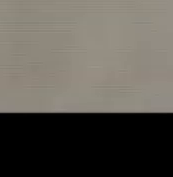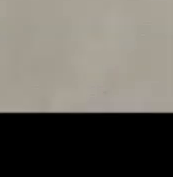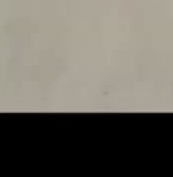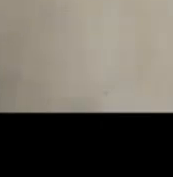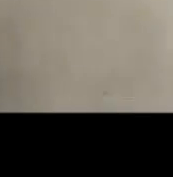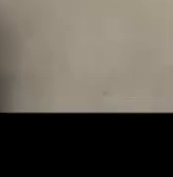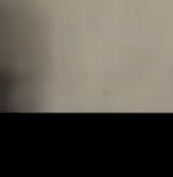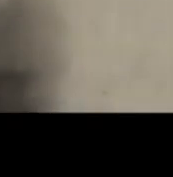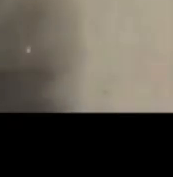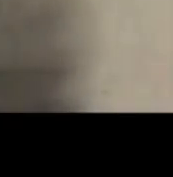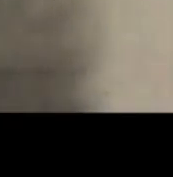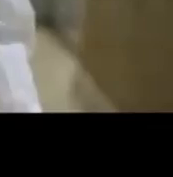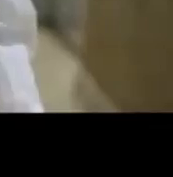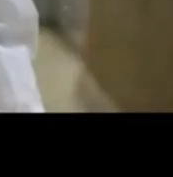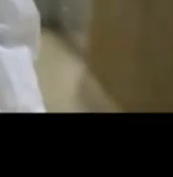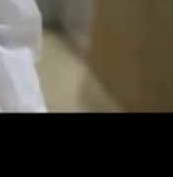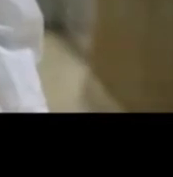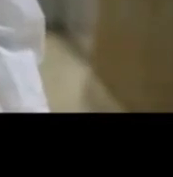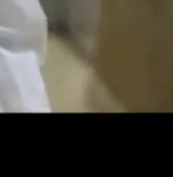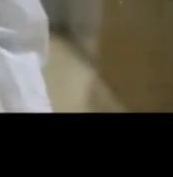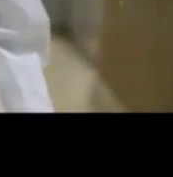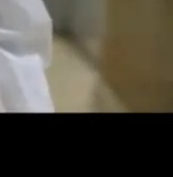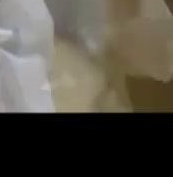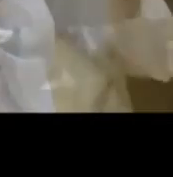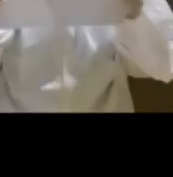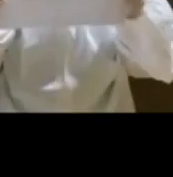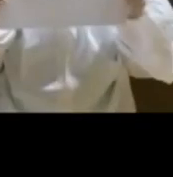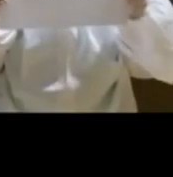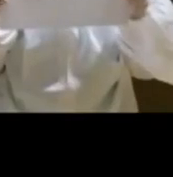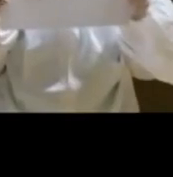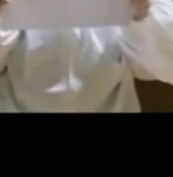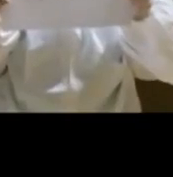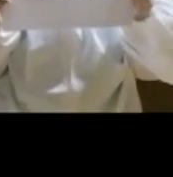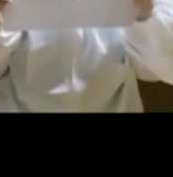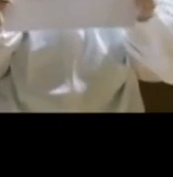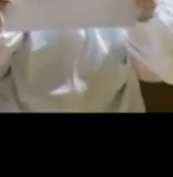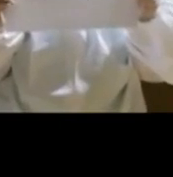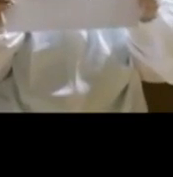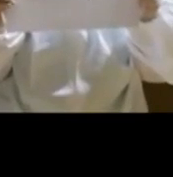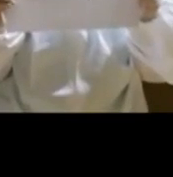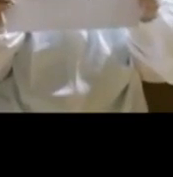Sungguh elok. Jika kalian peduli atas nama kemanusiaan.